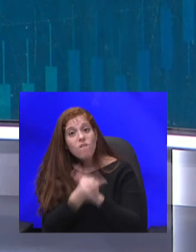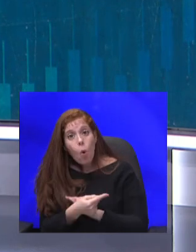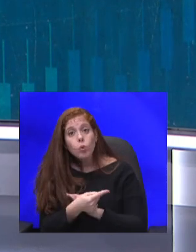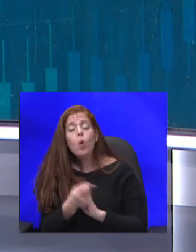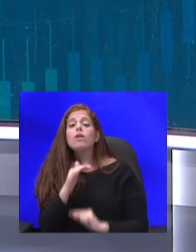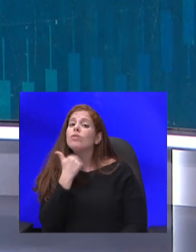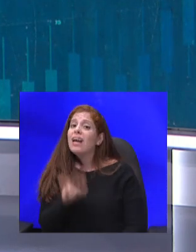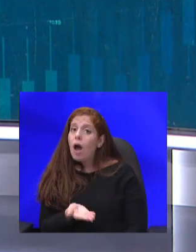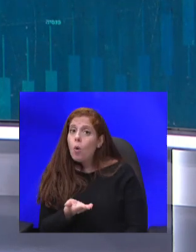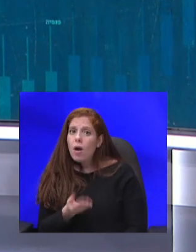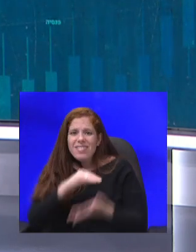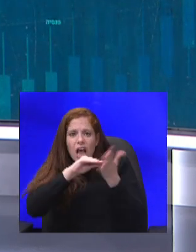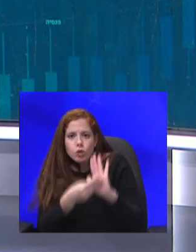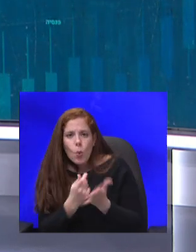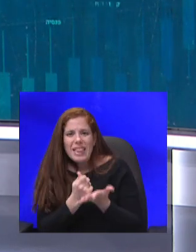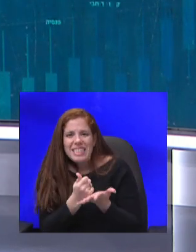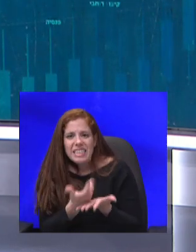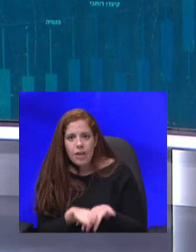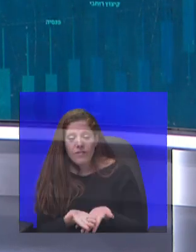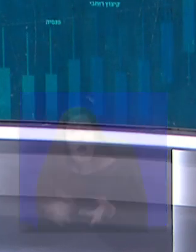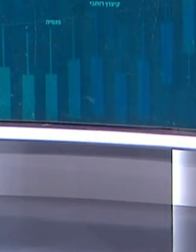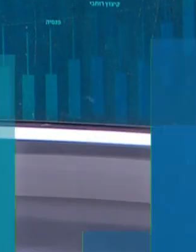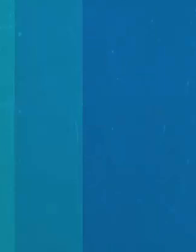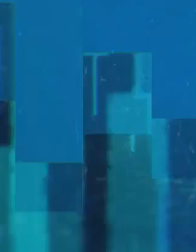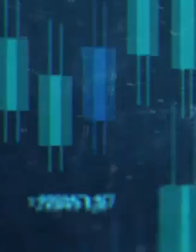כבר תקציב. אחרי זה, תמשיכו לריב על פוליטיקה.